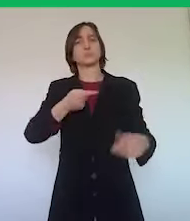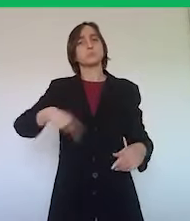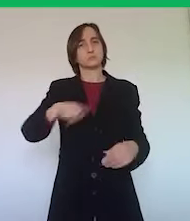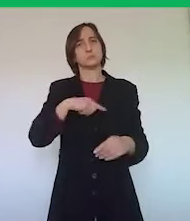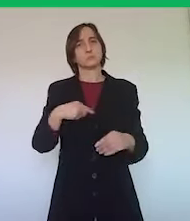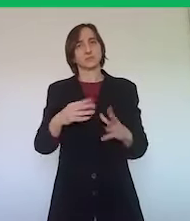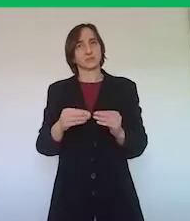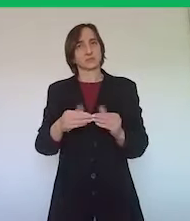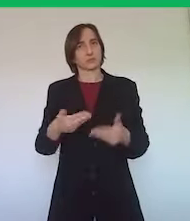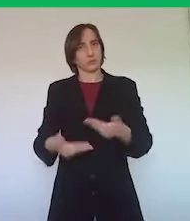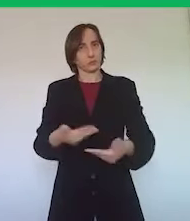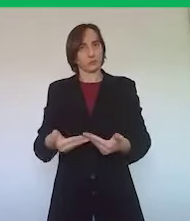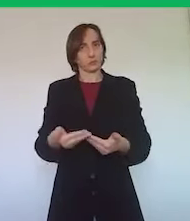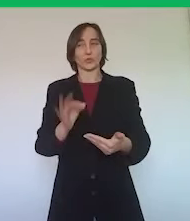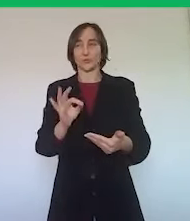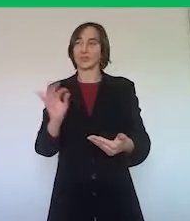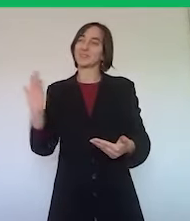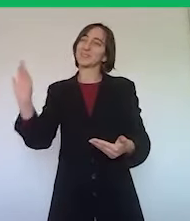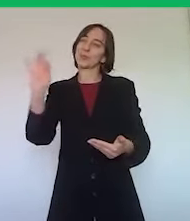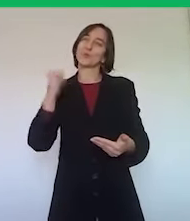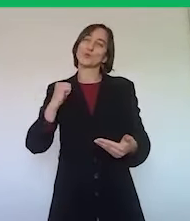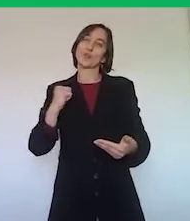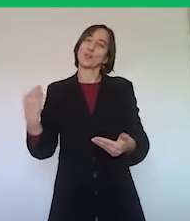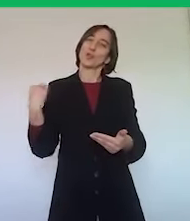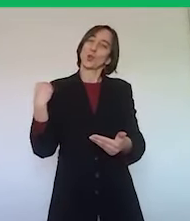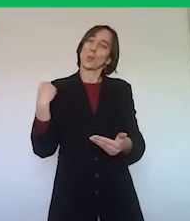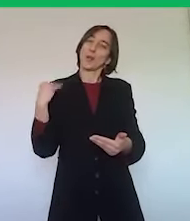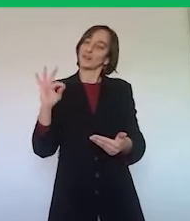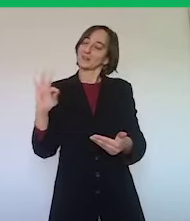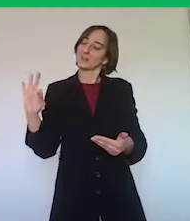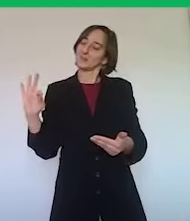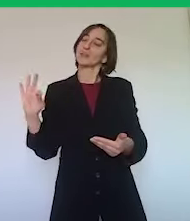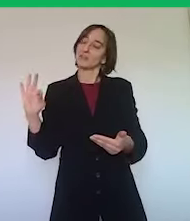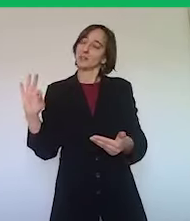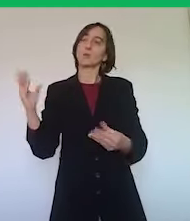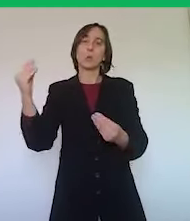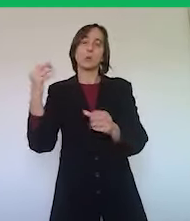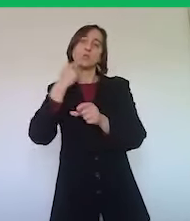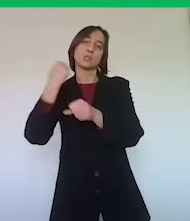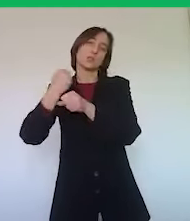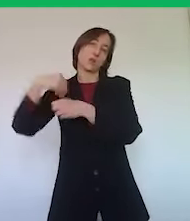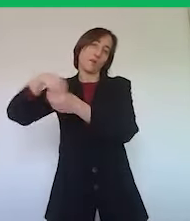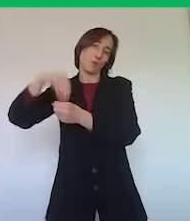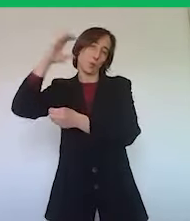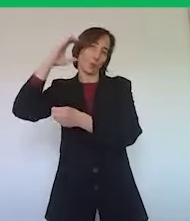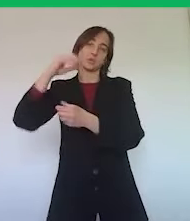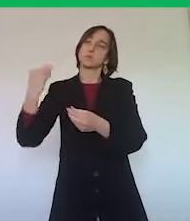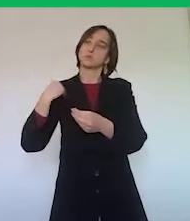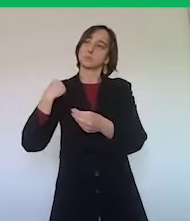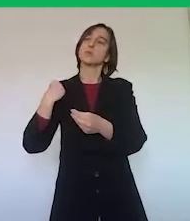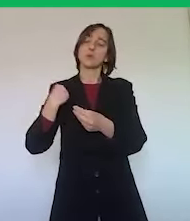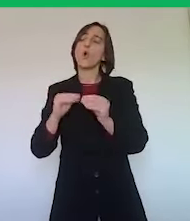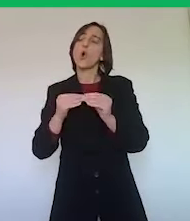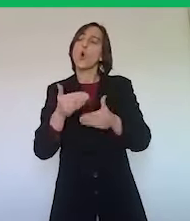stiamo facendo, anche in questo caso rispondo ad alcune domande dei cittadini rivolti in questi giorni e di molti operatori, ci stiamo